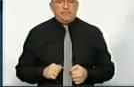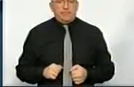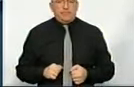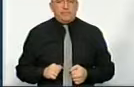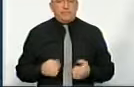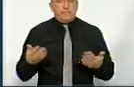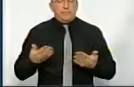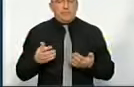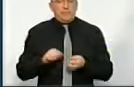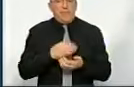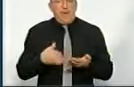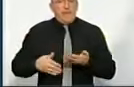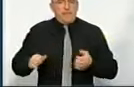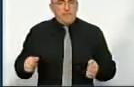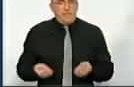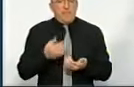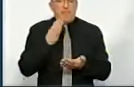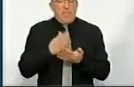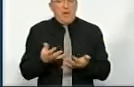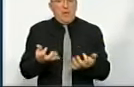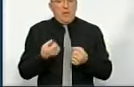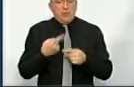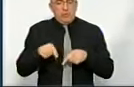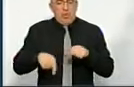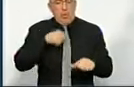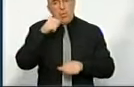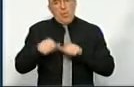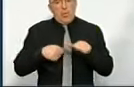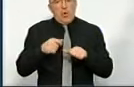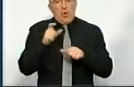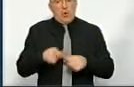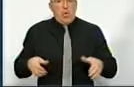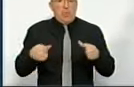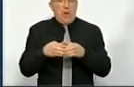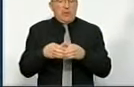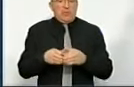яку матеріальну підтримку мають отримувати цього року громади?